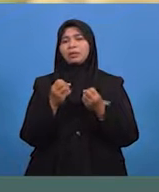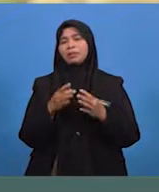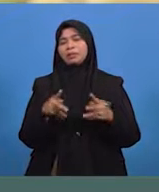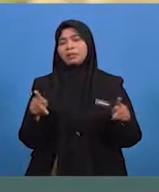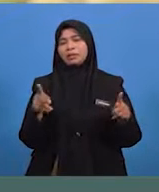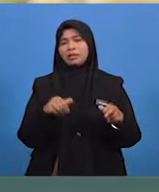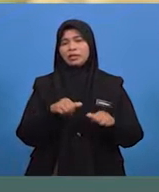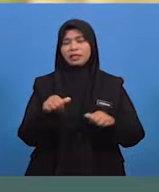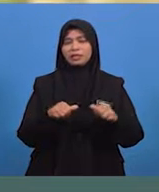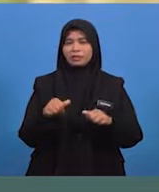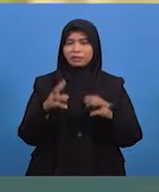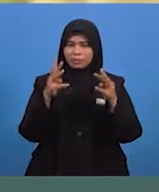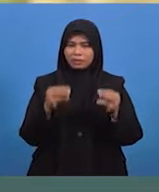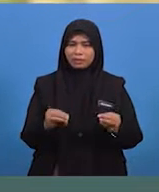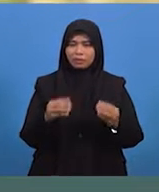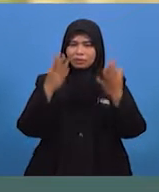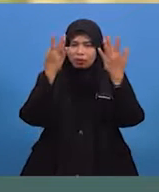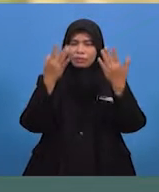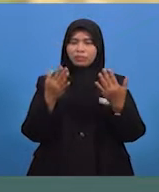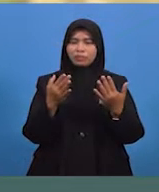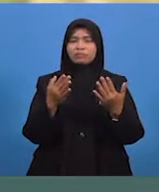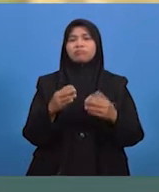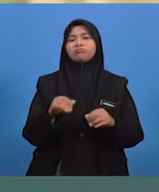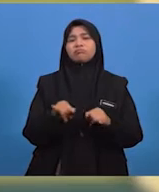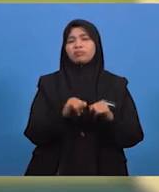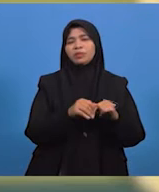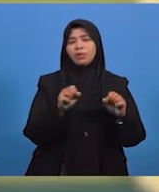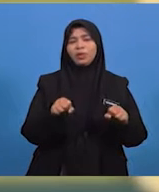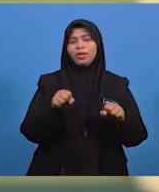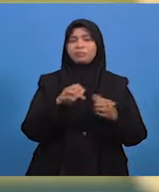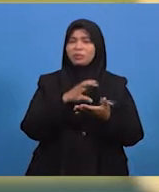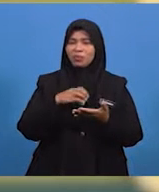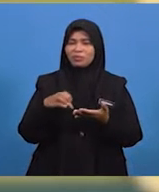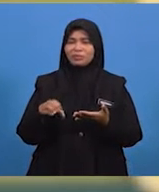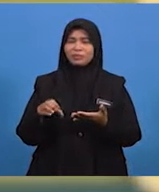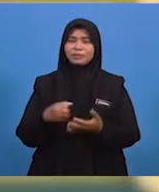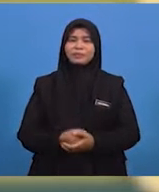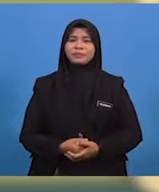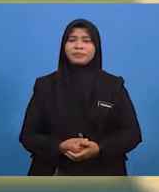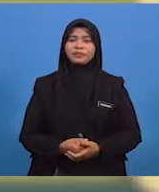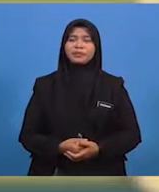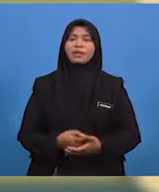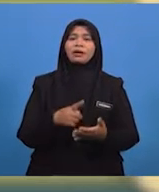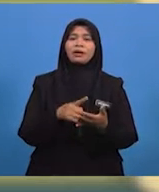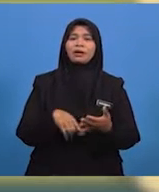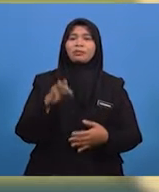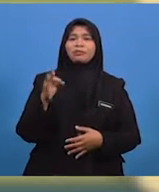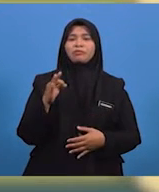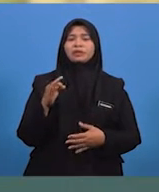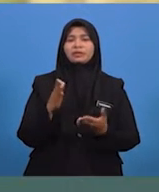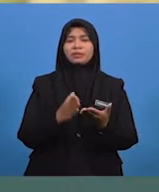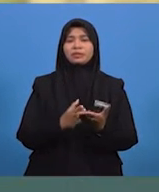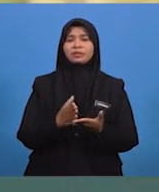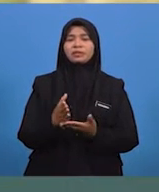ingat ya, hujan lebat mampu membawa kemusnahan. Baiklah, murid-murid. Apakah faktor seterusnya?